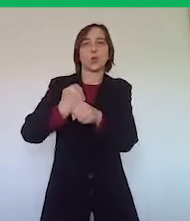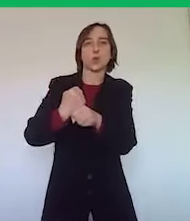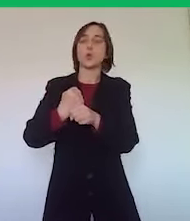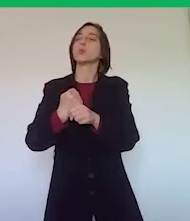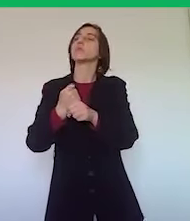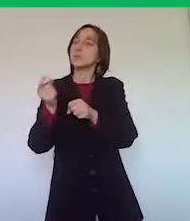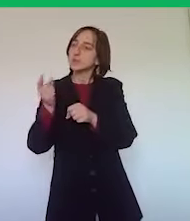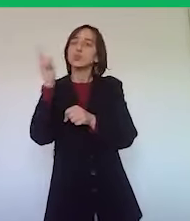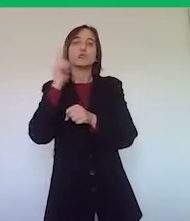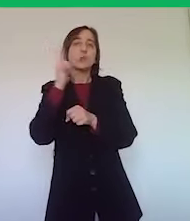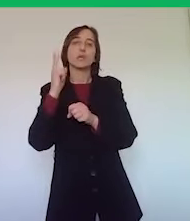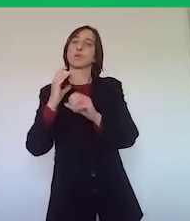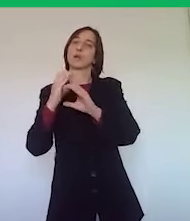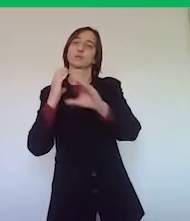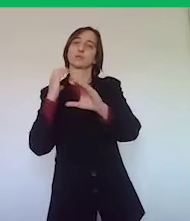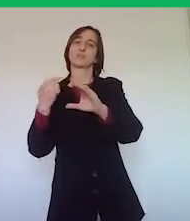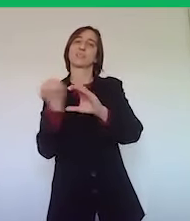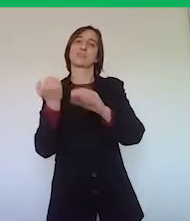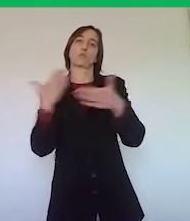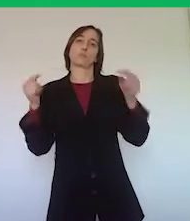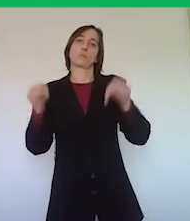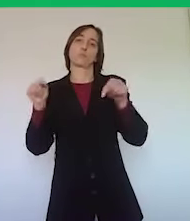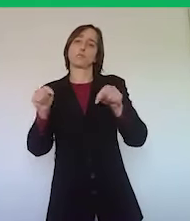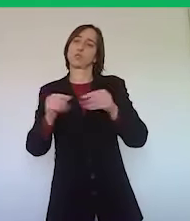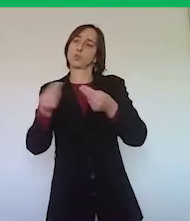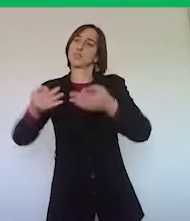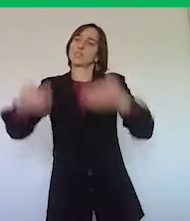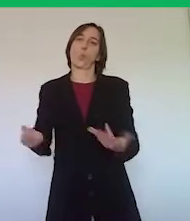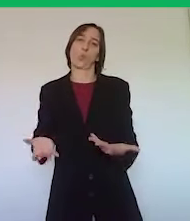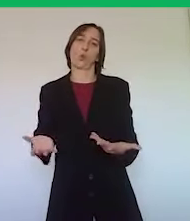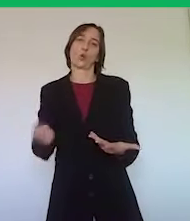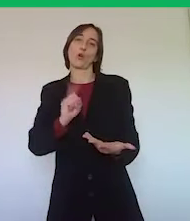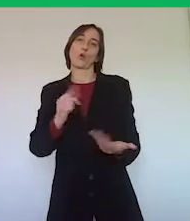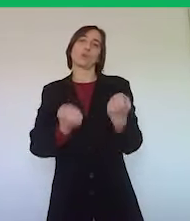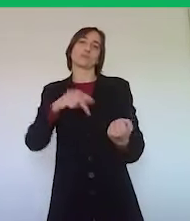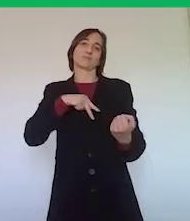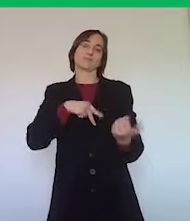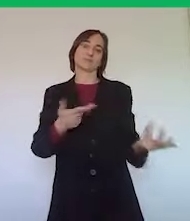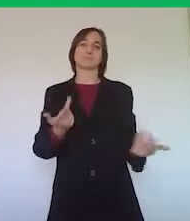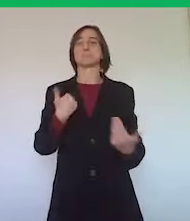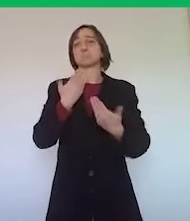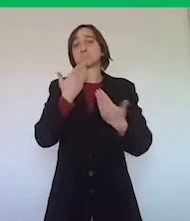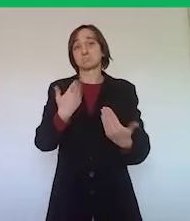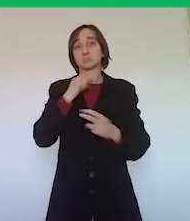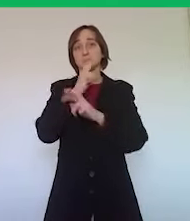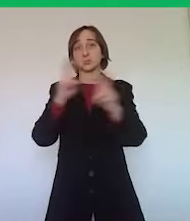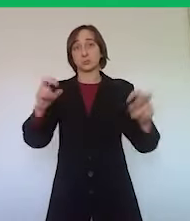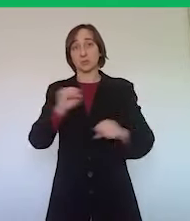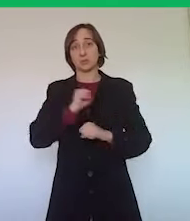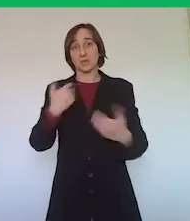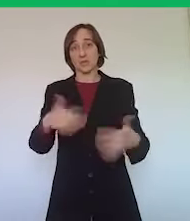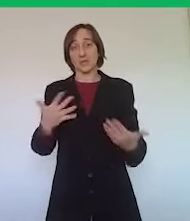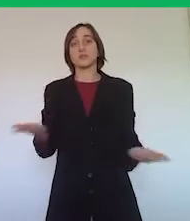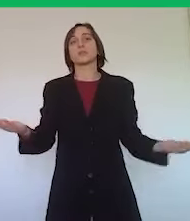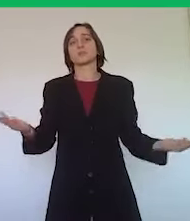macchina diventi un mezzo principale di collegamento. Io credo di avere risposto più o meno a tutte le domande, vi ringrazio per la vostra attenzione,